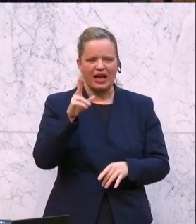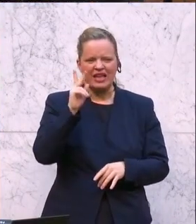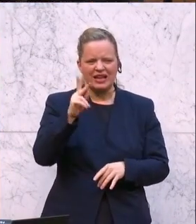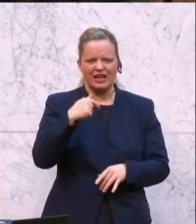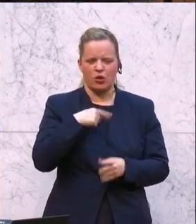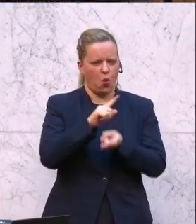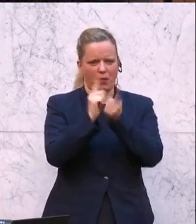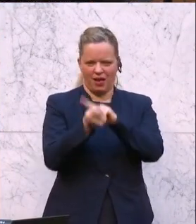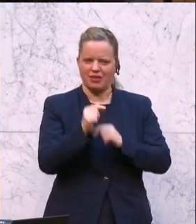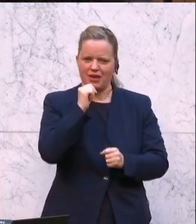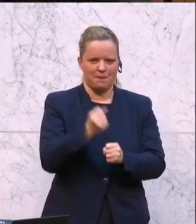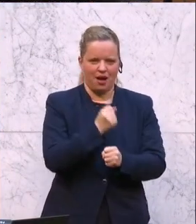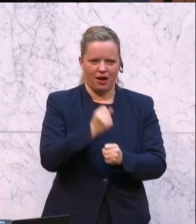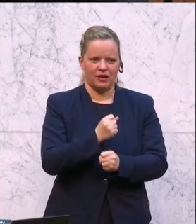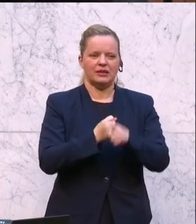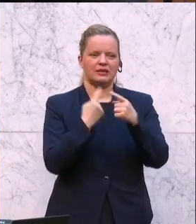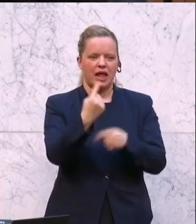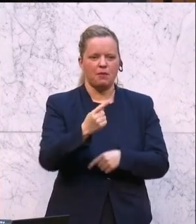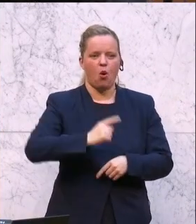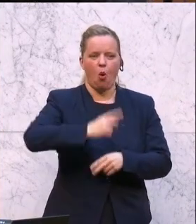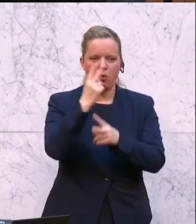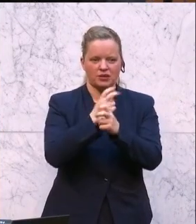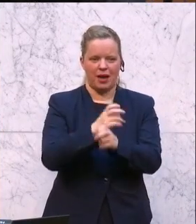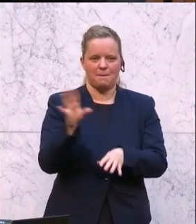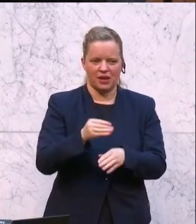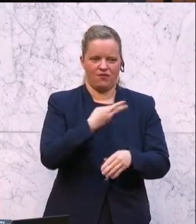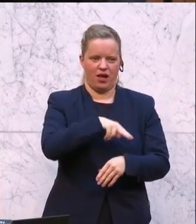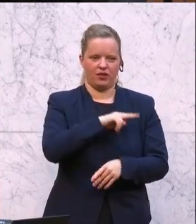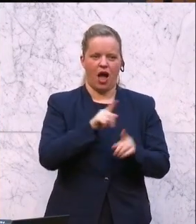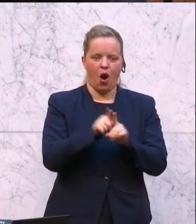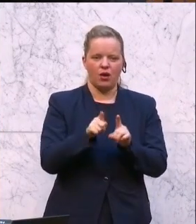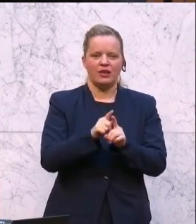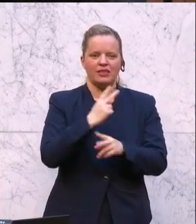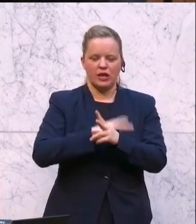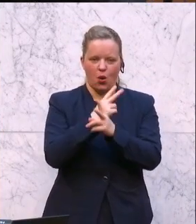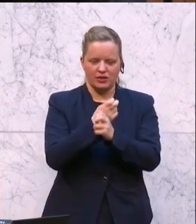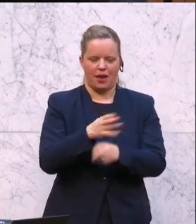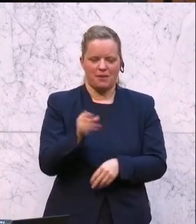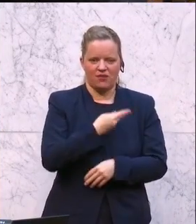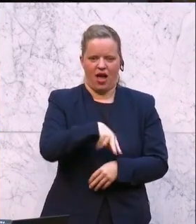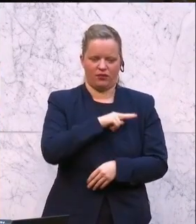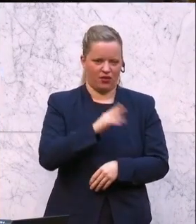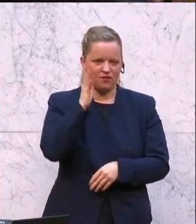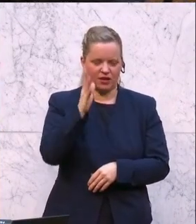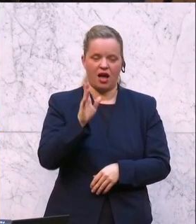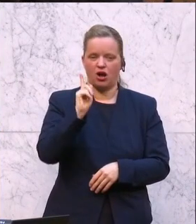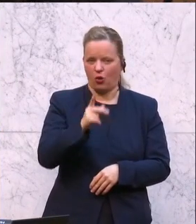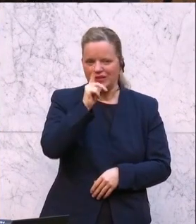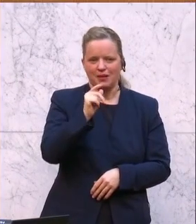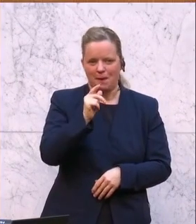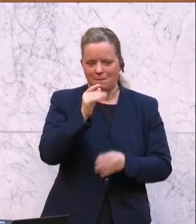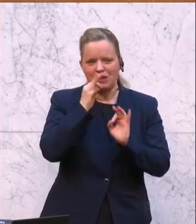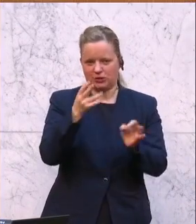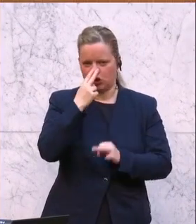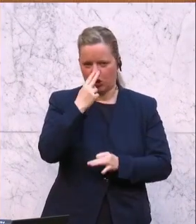das umgekehrt nicht. Sie sind in Oberösterreich mitverantwortlich. Sie werden jetzt auch in Niederösterreich mitverantwortlich sein. Da schaut es nicht besser aus. Und wissen Sie,